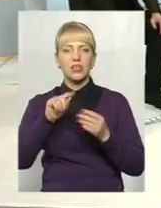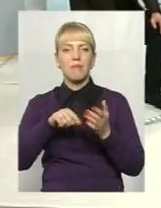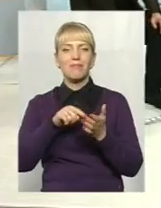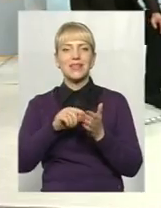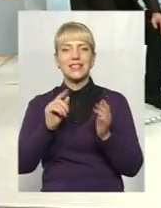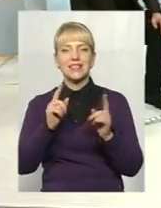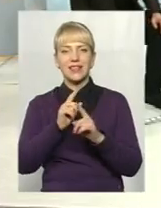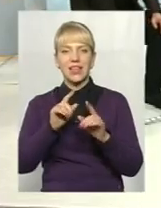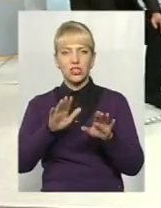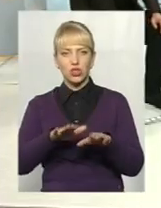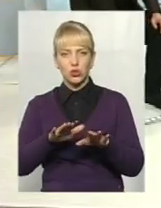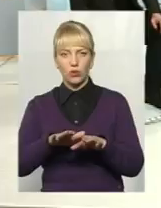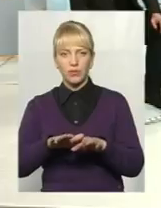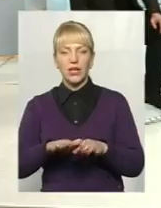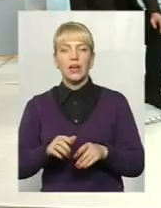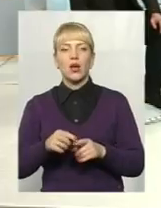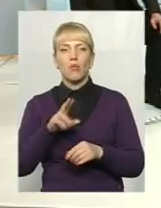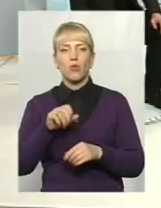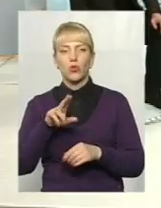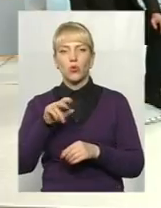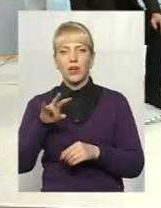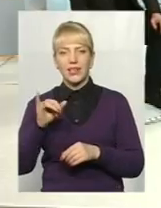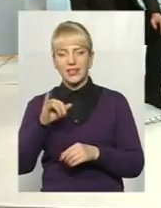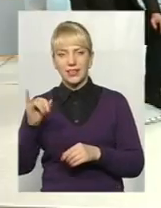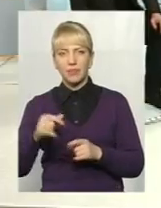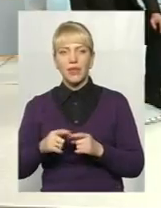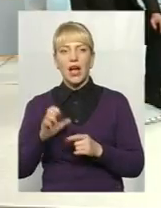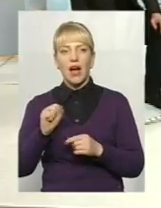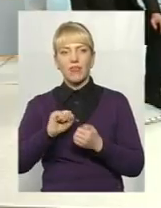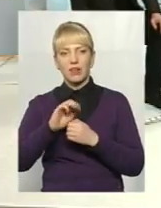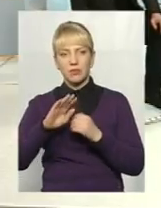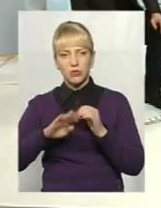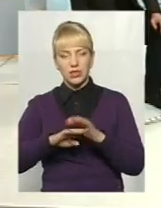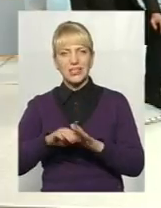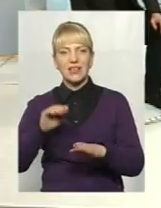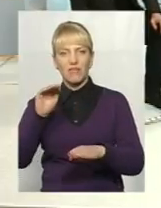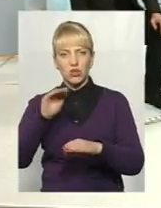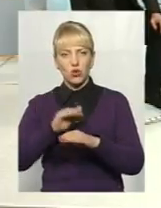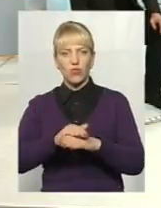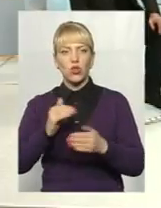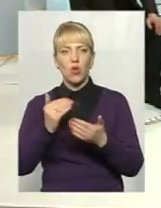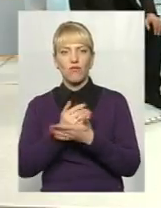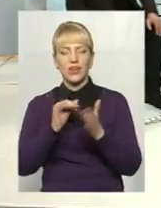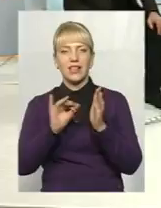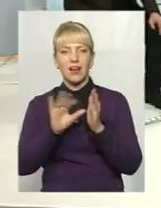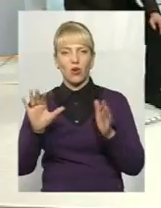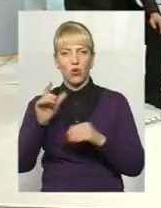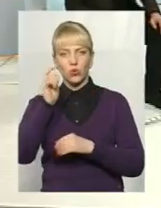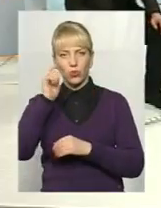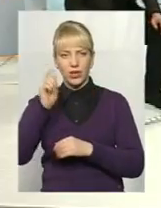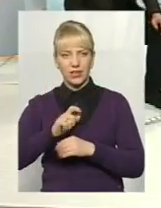Кам'янці зафіксований той новий рекорд України, так? Нас багато рекордів. Але